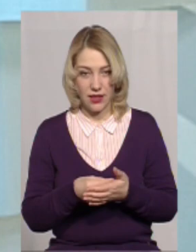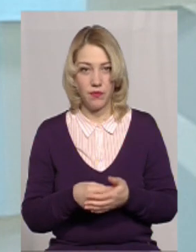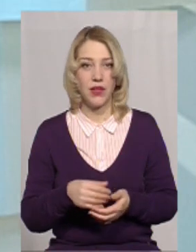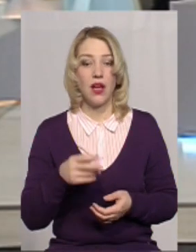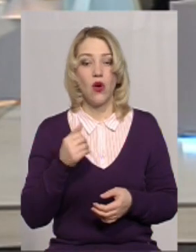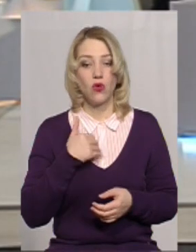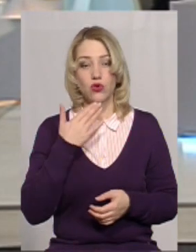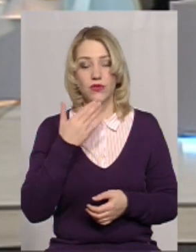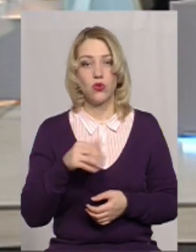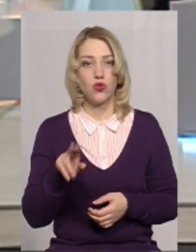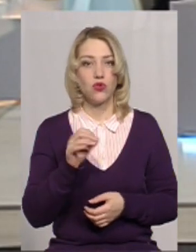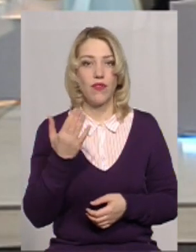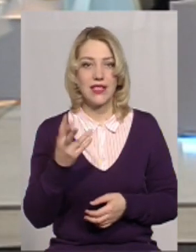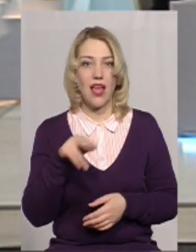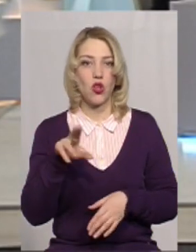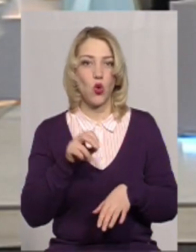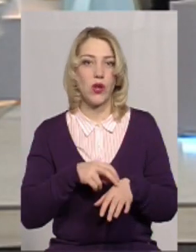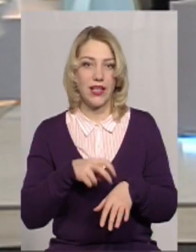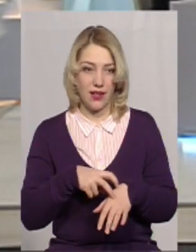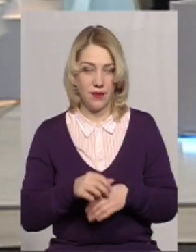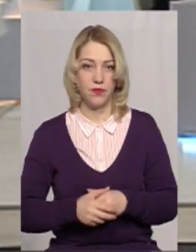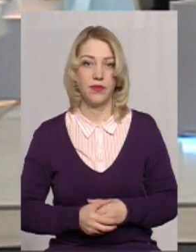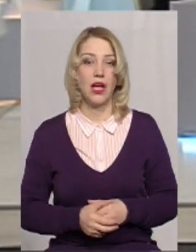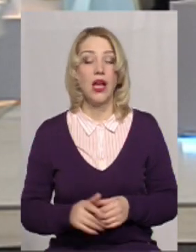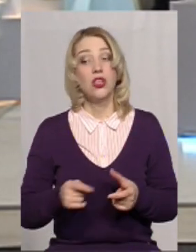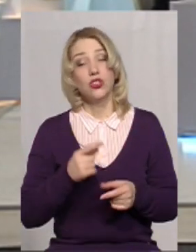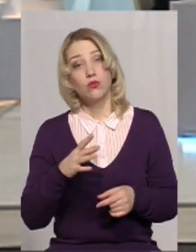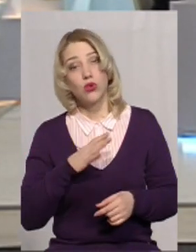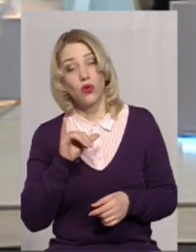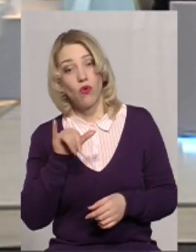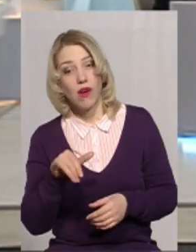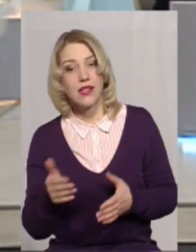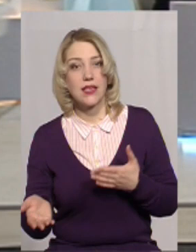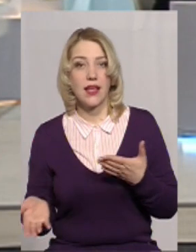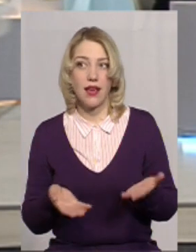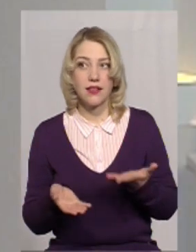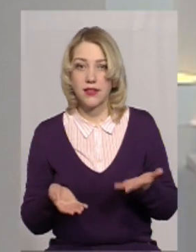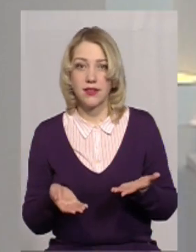звернутися, як до лікаря. Чи були якісь у вас